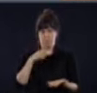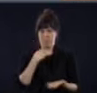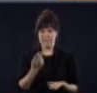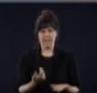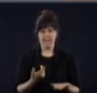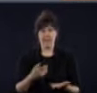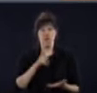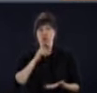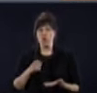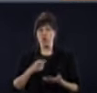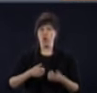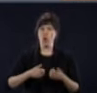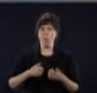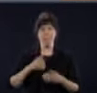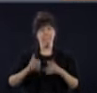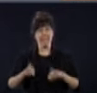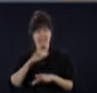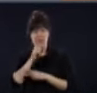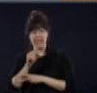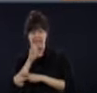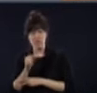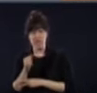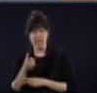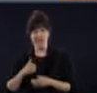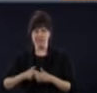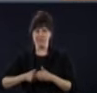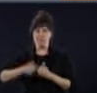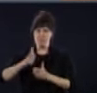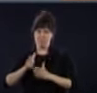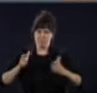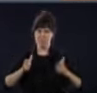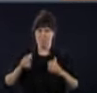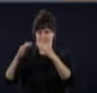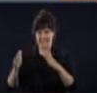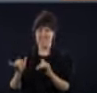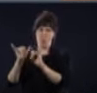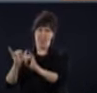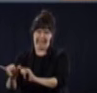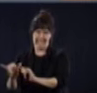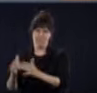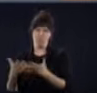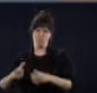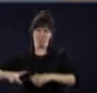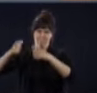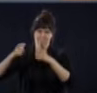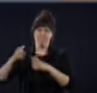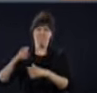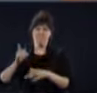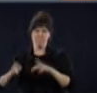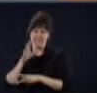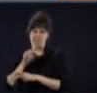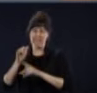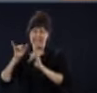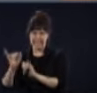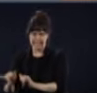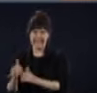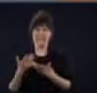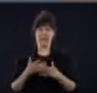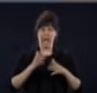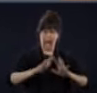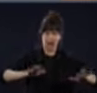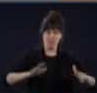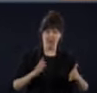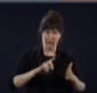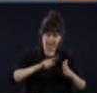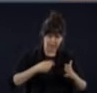protection plus longtemps que d'autres groupes, par exemple les enfants qui retournent déjà à l'école. Donc,'est vraiment une situation qui évolue au jour le jour, de semaine en semaine. On